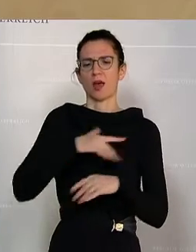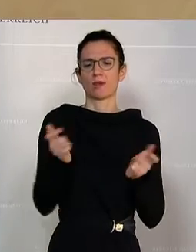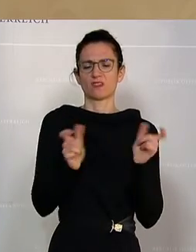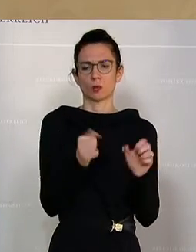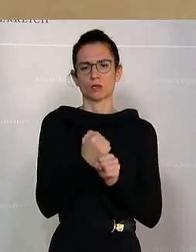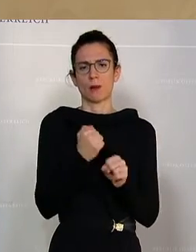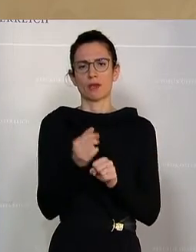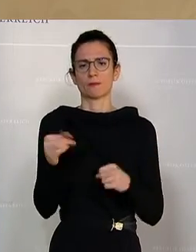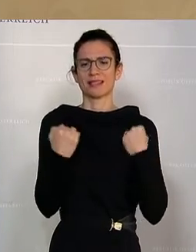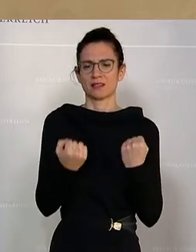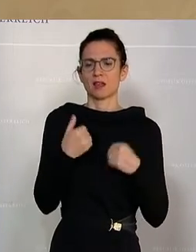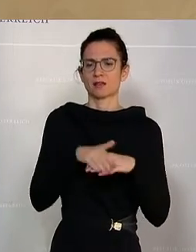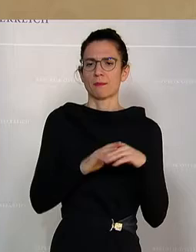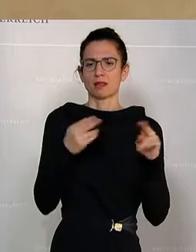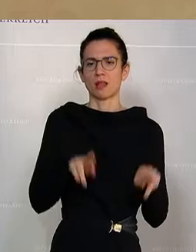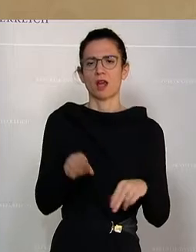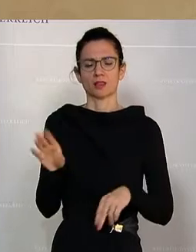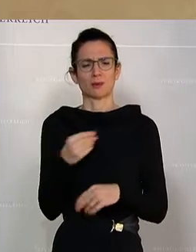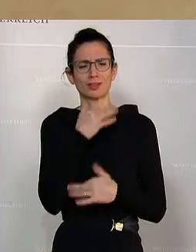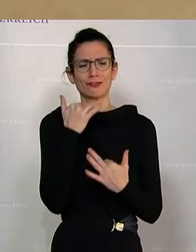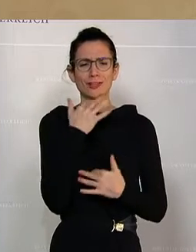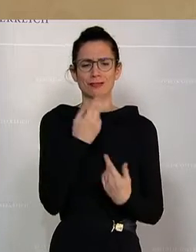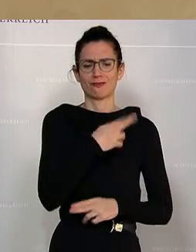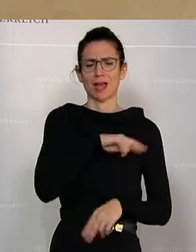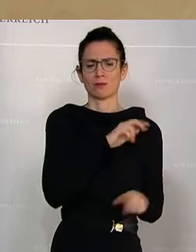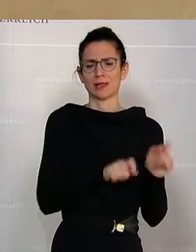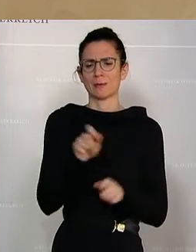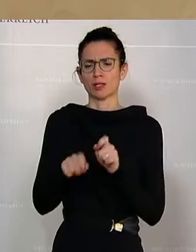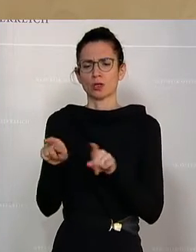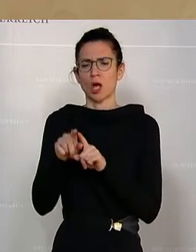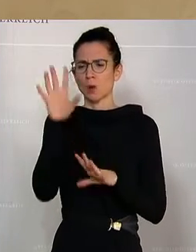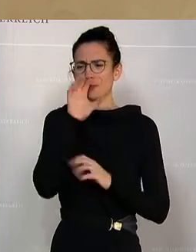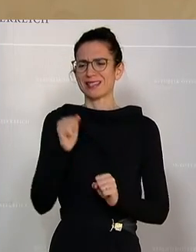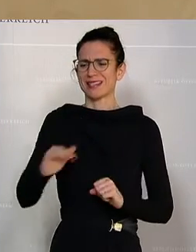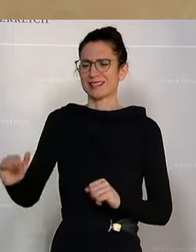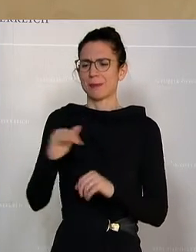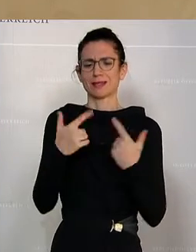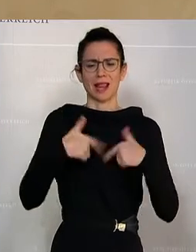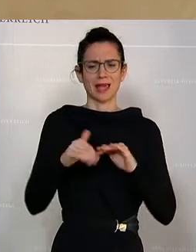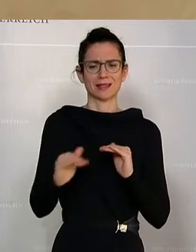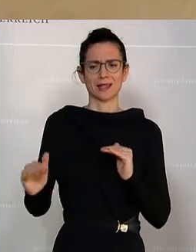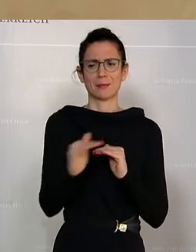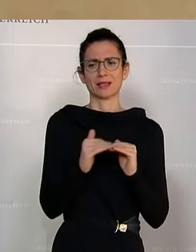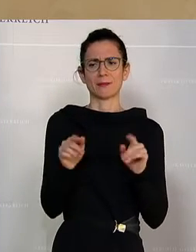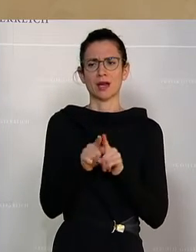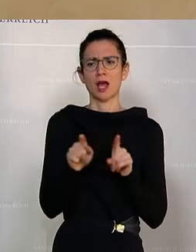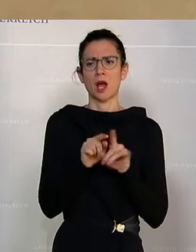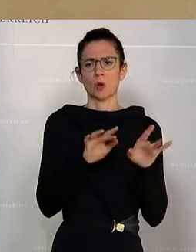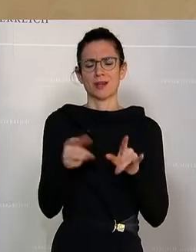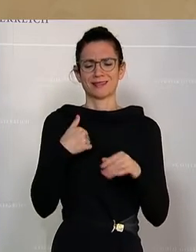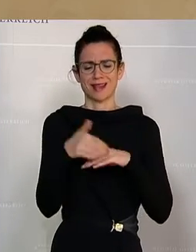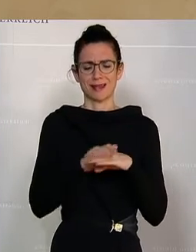Sicherheitsgemeinderäten, mit vielen Verantwortlichen auf Bezirksebene, Landesebene, aber auch auf